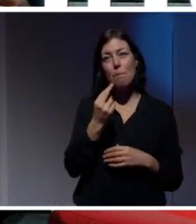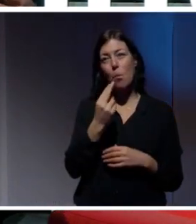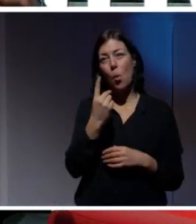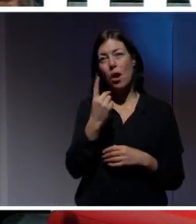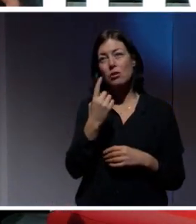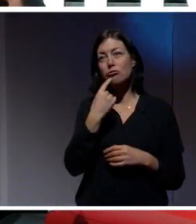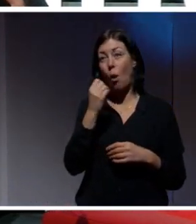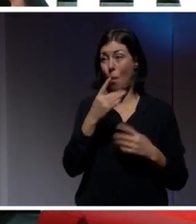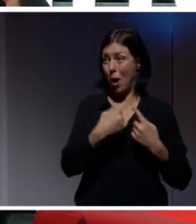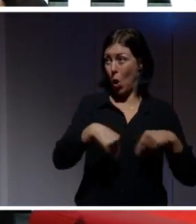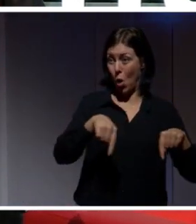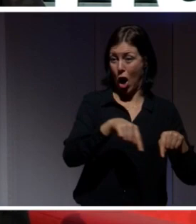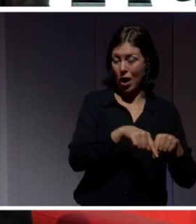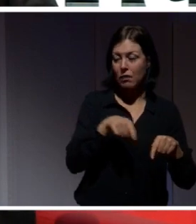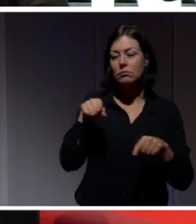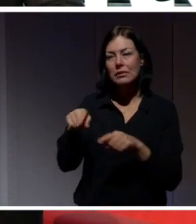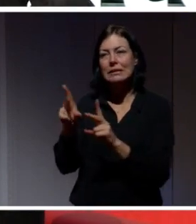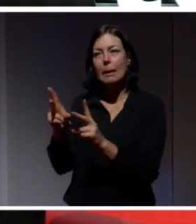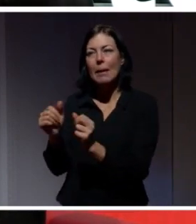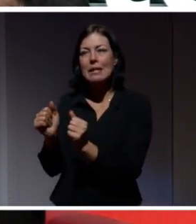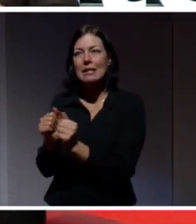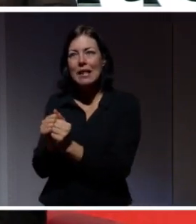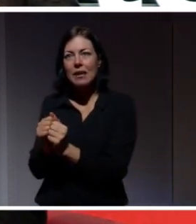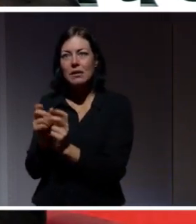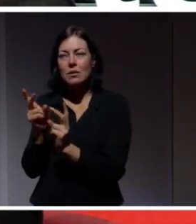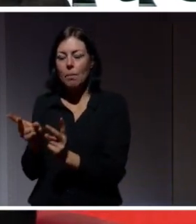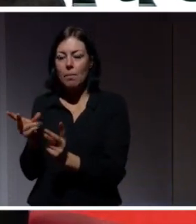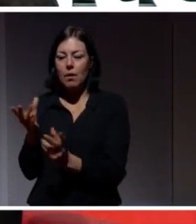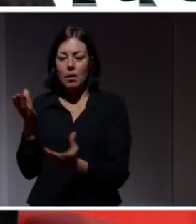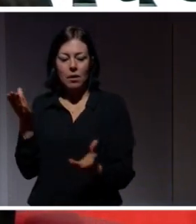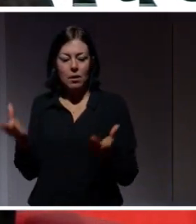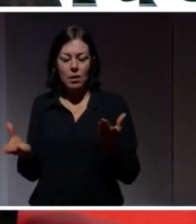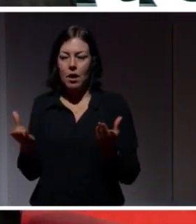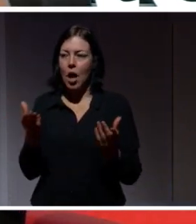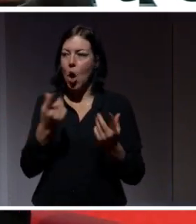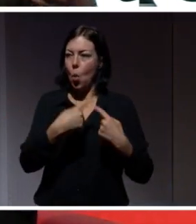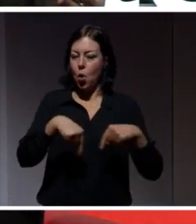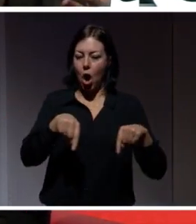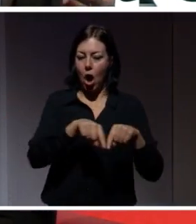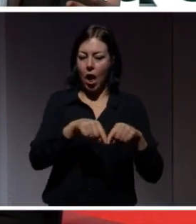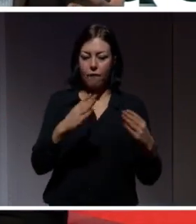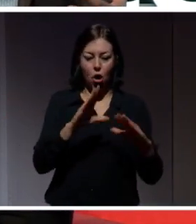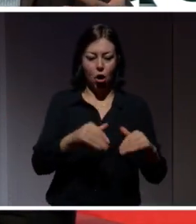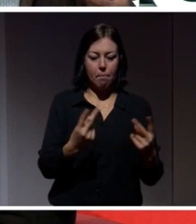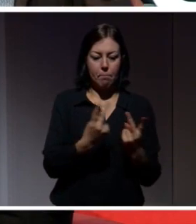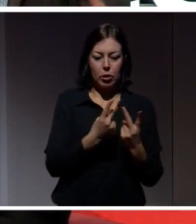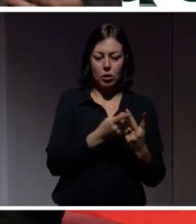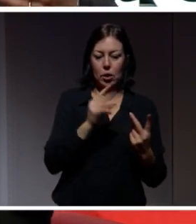en samma sätt en analogi i vad det lokala har betytt i någonting som numera har blivit globalt.